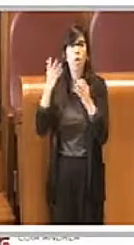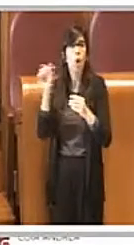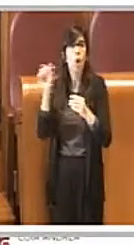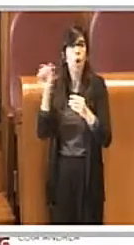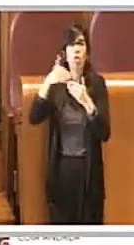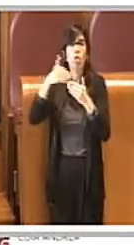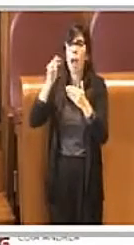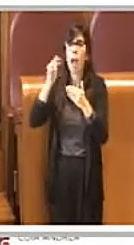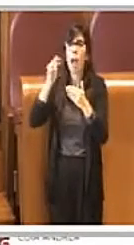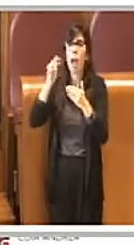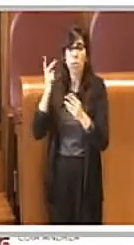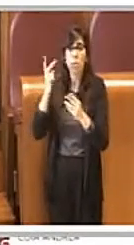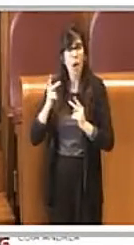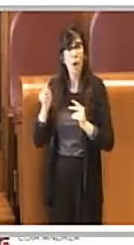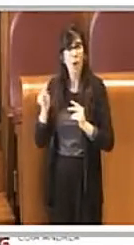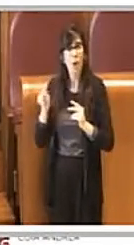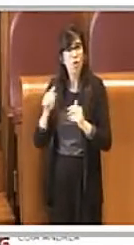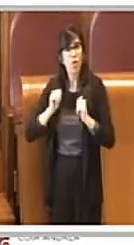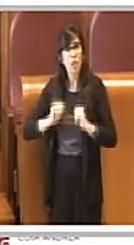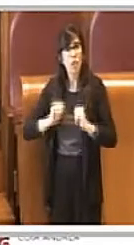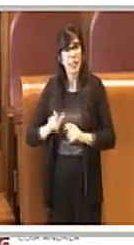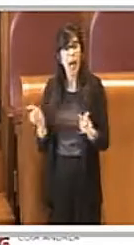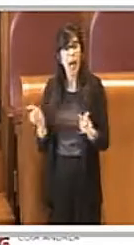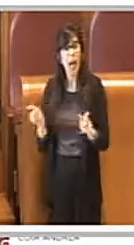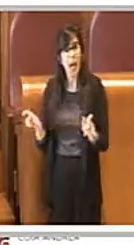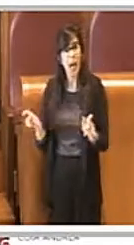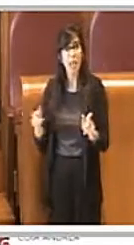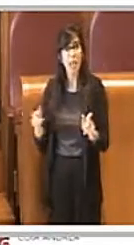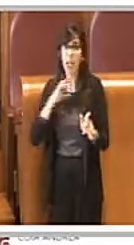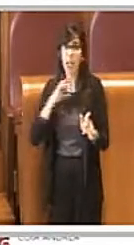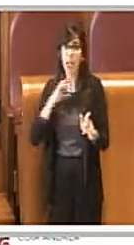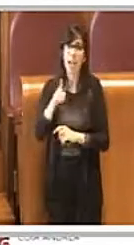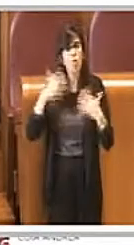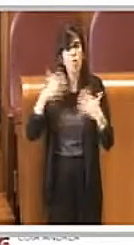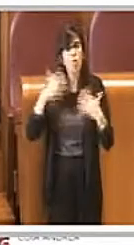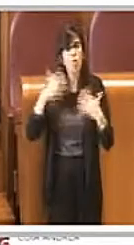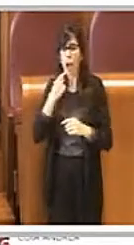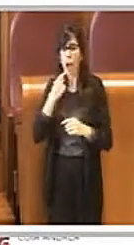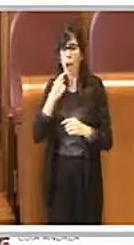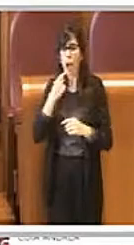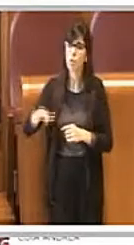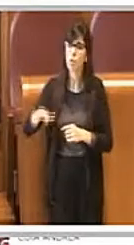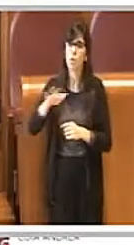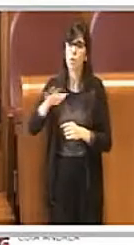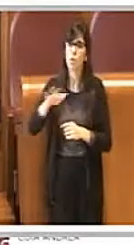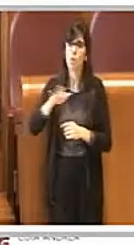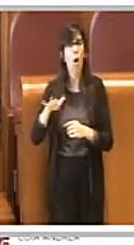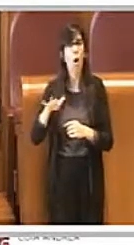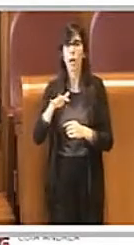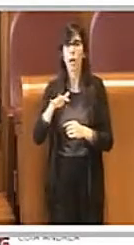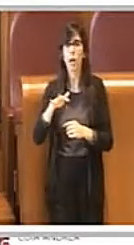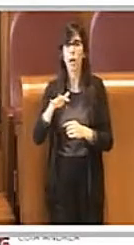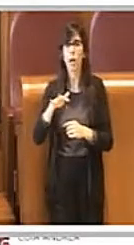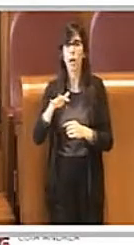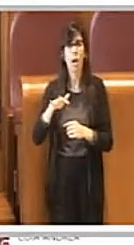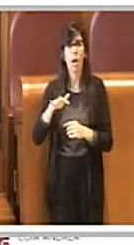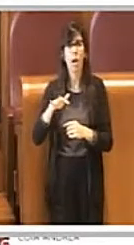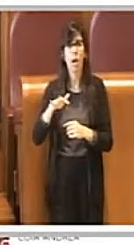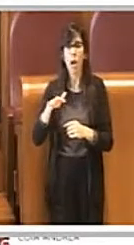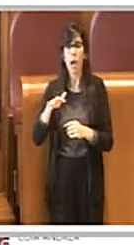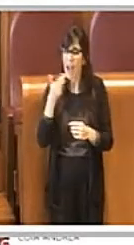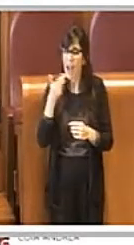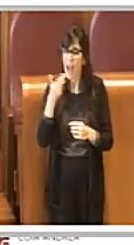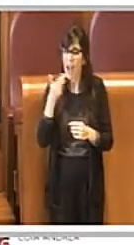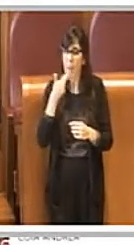ai cittadini che, come ripeto, hanno già, lamentano in quel luogo, diciamo, non adeguati